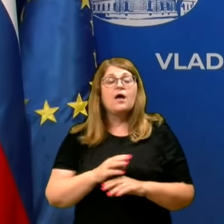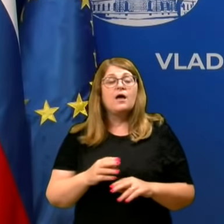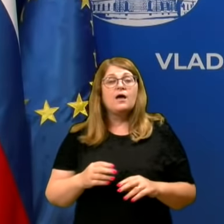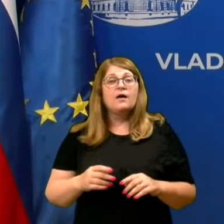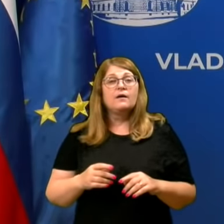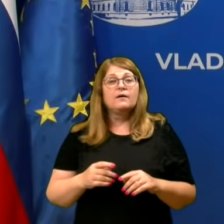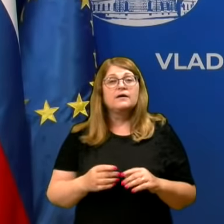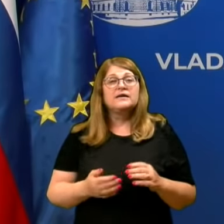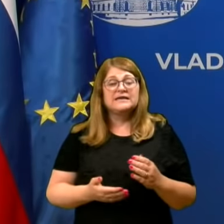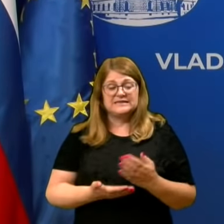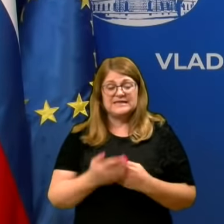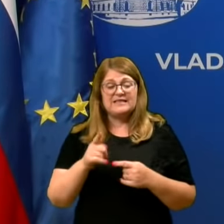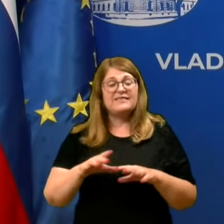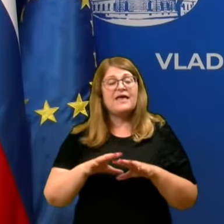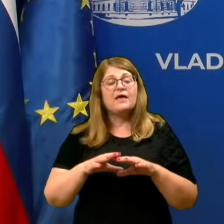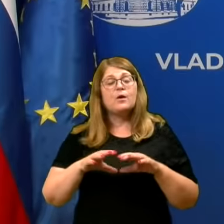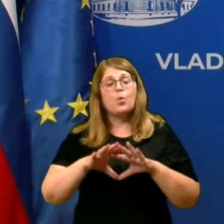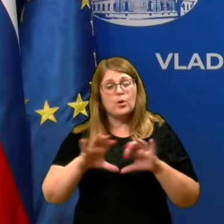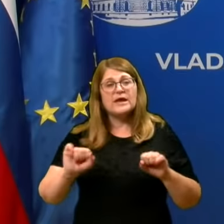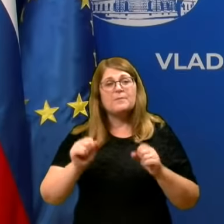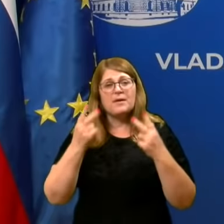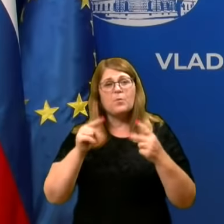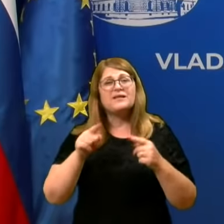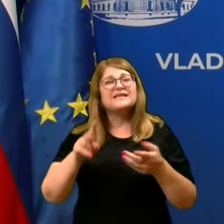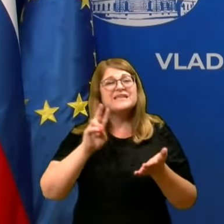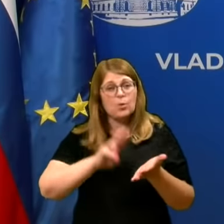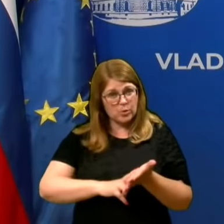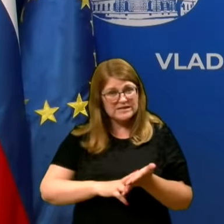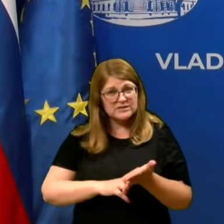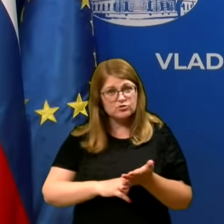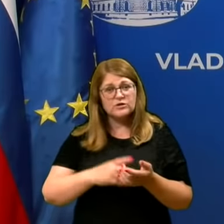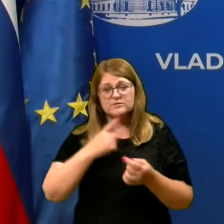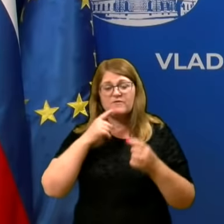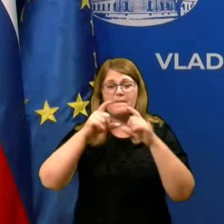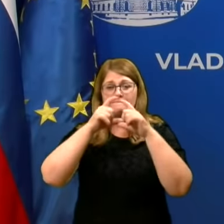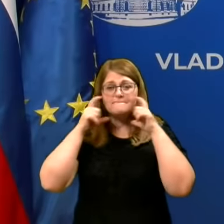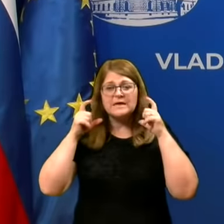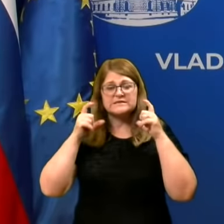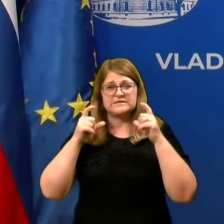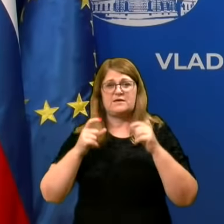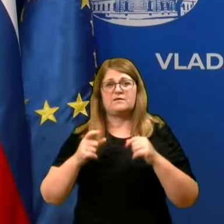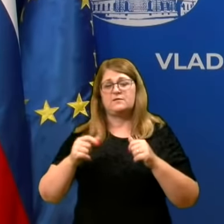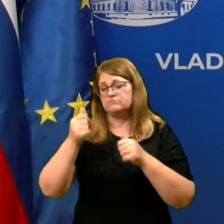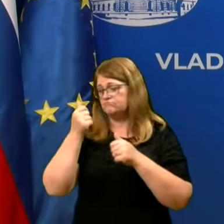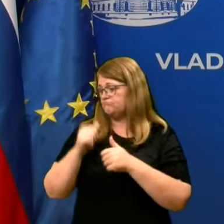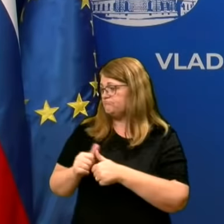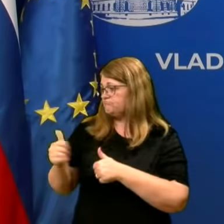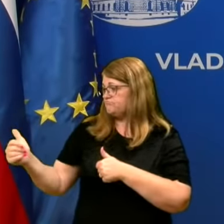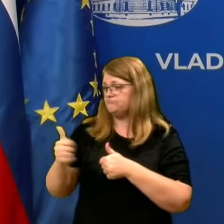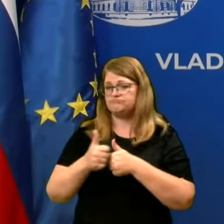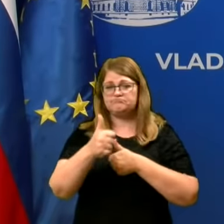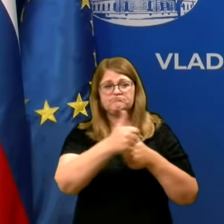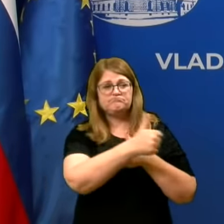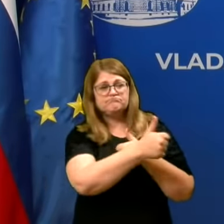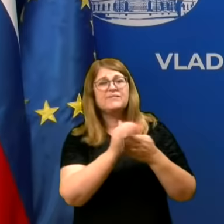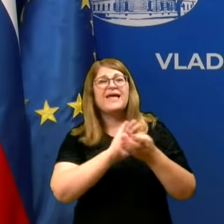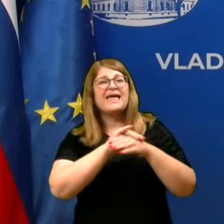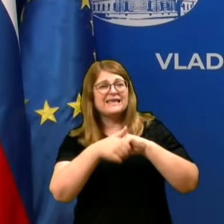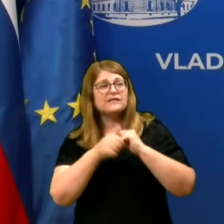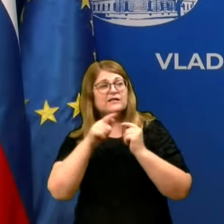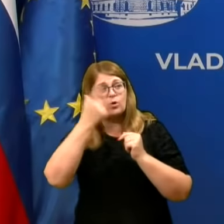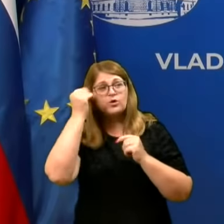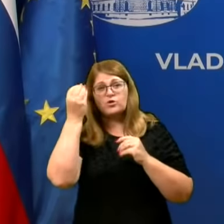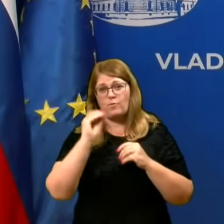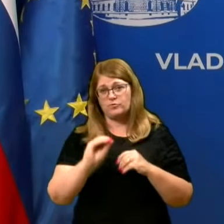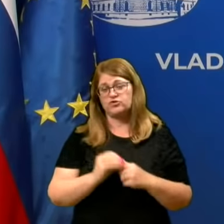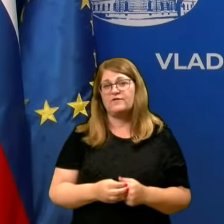zaustriti, pomembno je, da se implementirajo. Torej, pomembno je, da je maska, pomembno je, da je fizična distanca, pomembno je, higiena, to ljudje upoštevijo.